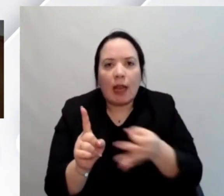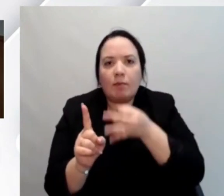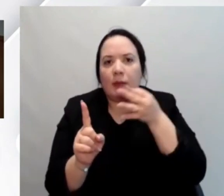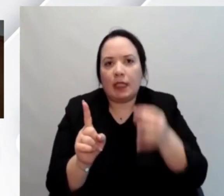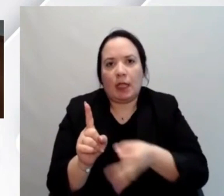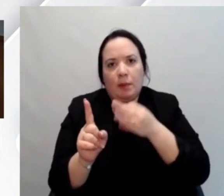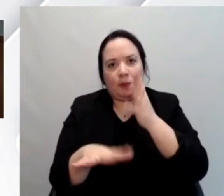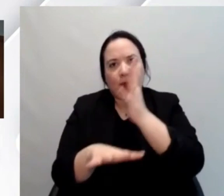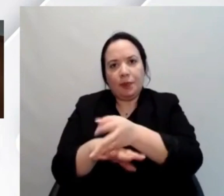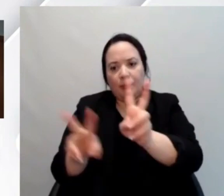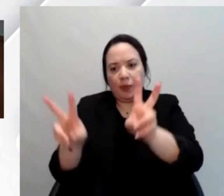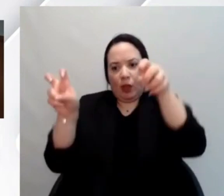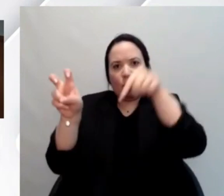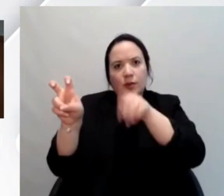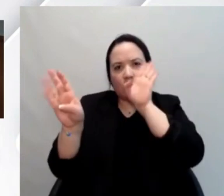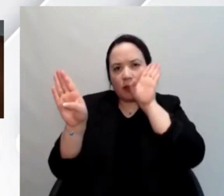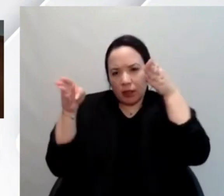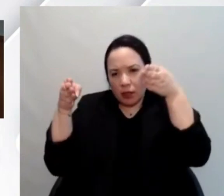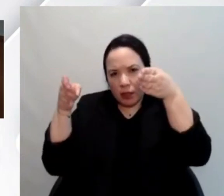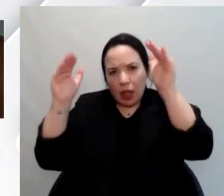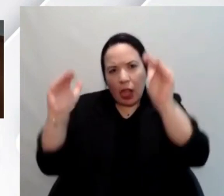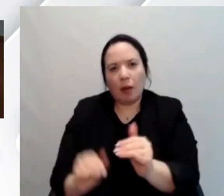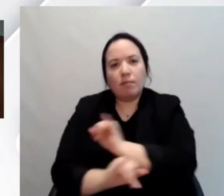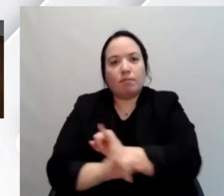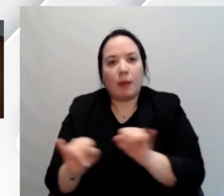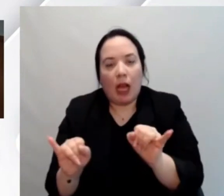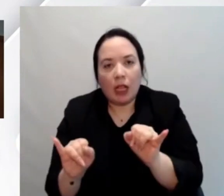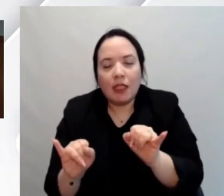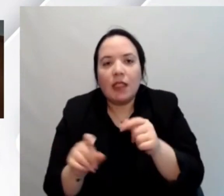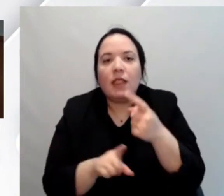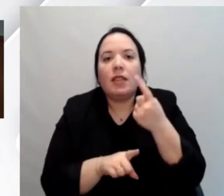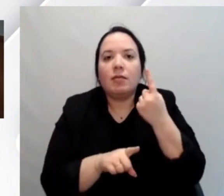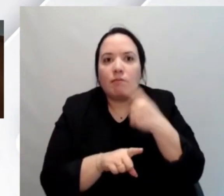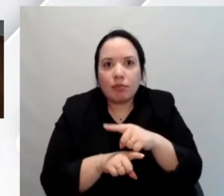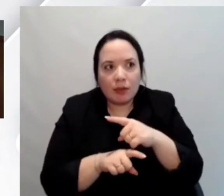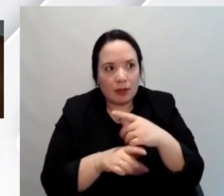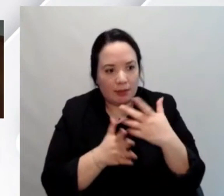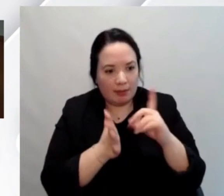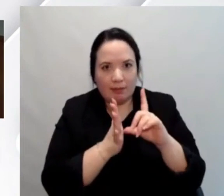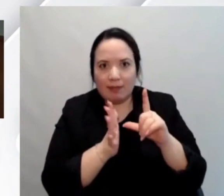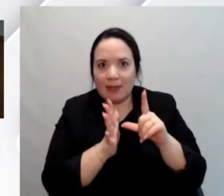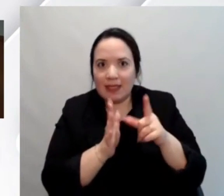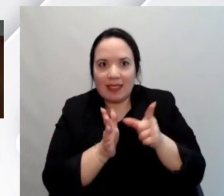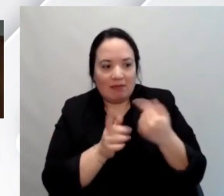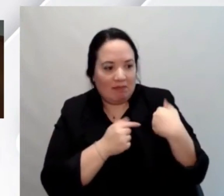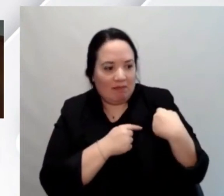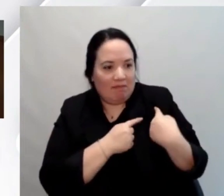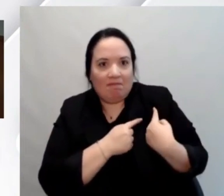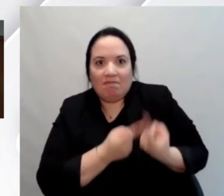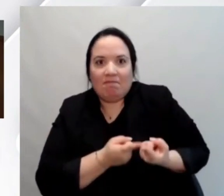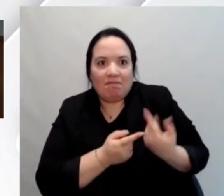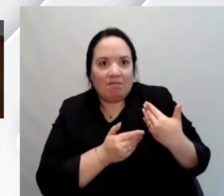attenzione sul tema l'evento negli ultimi anni è stato sostenuto da